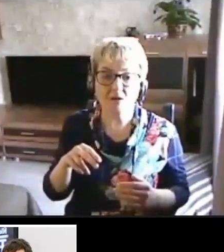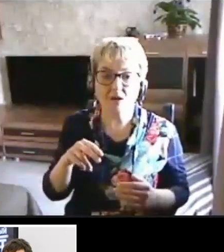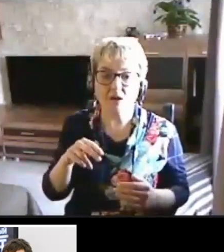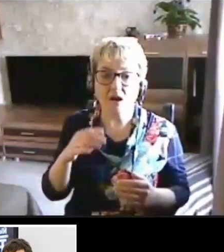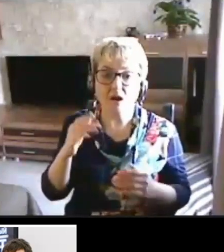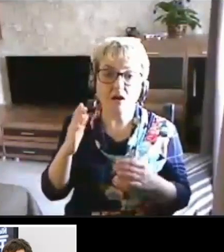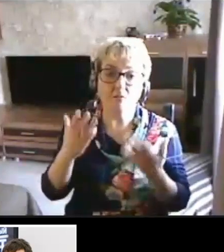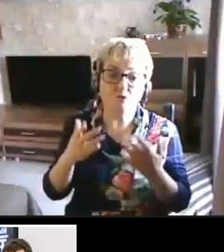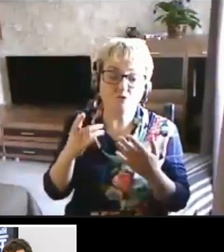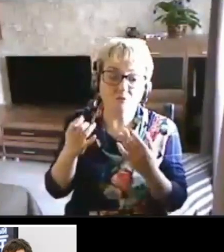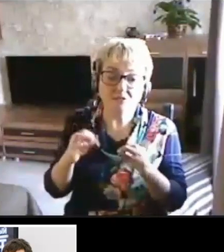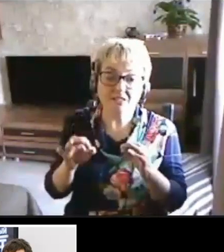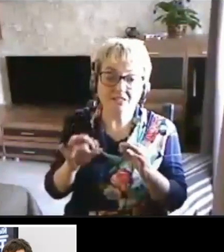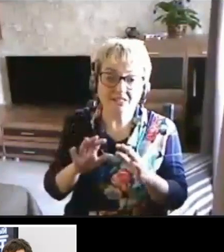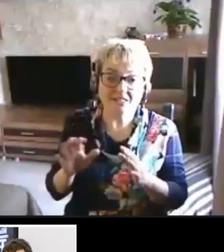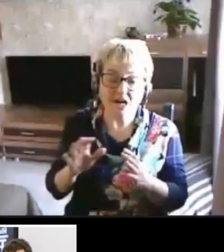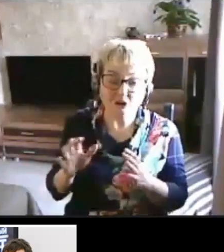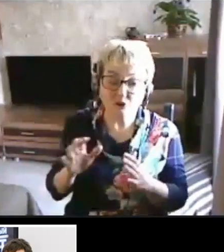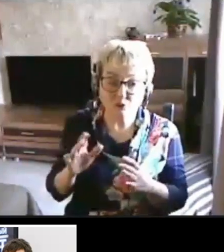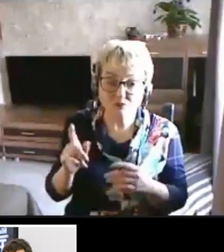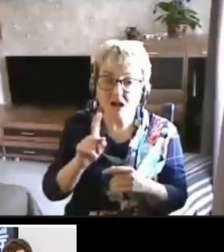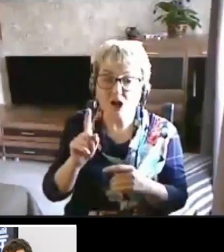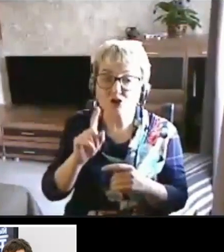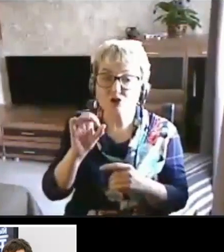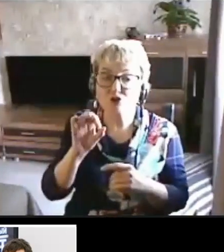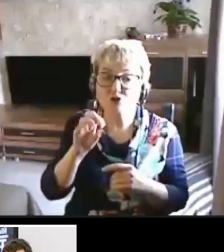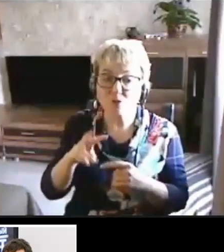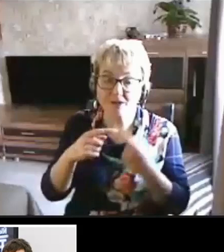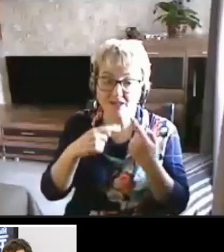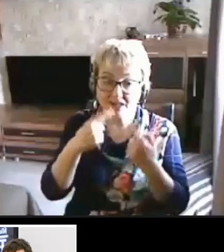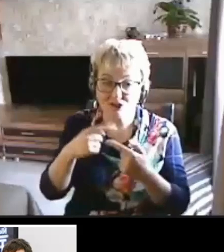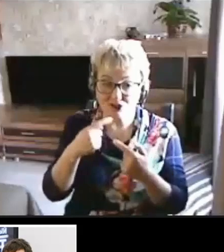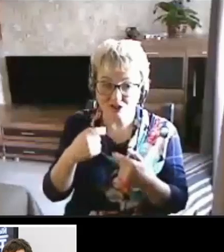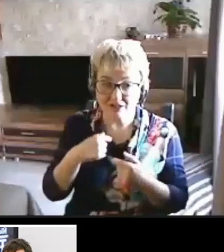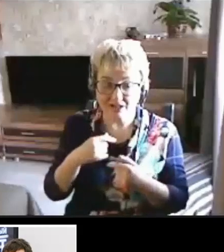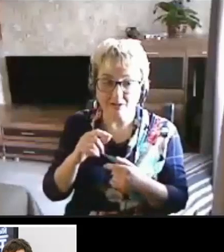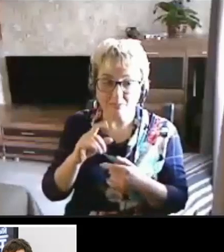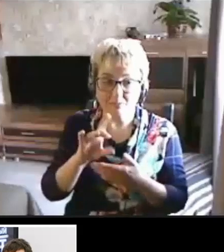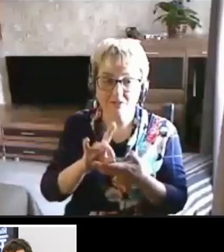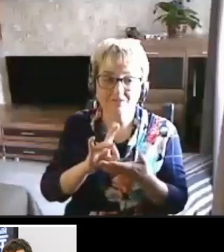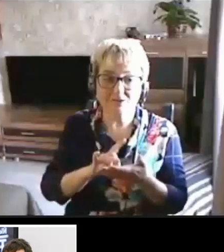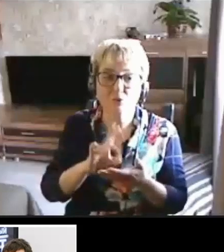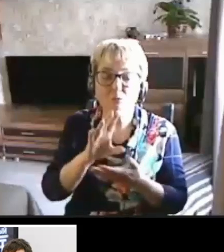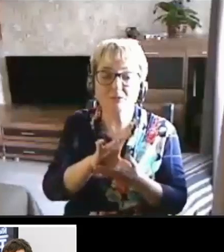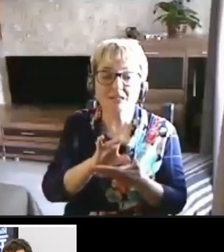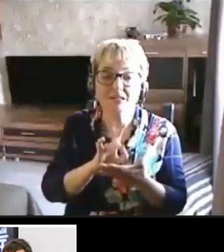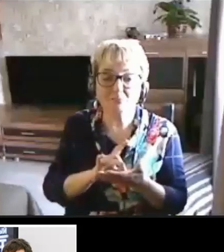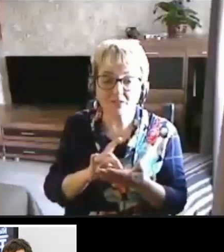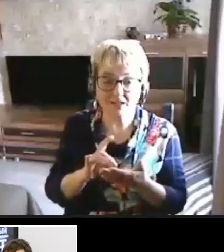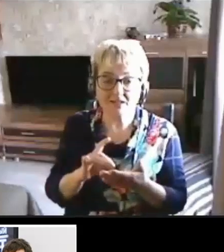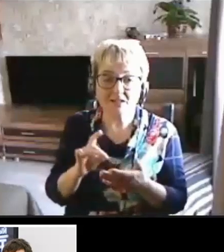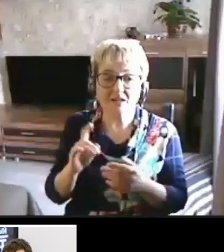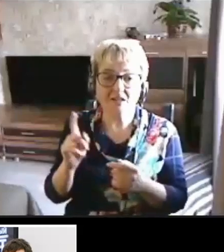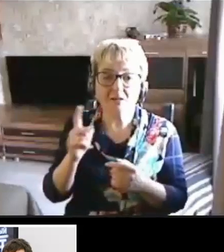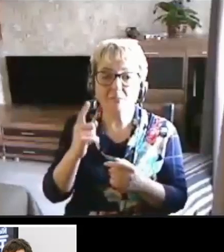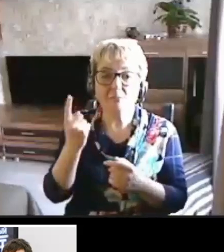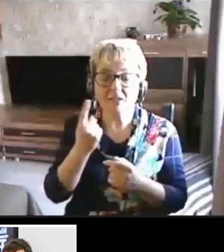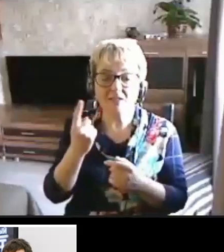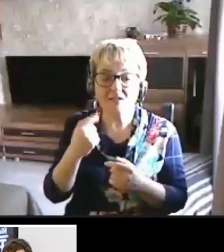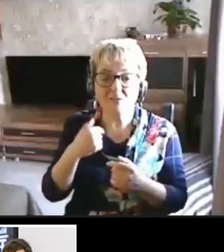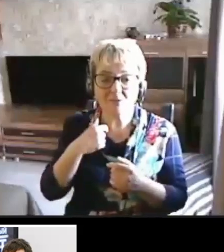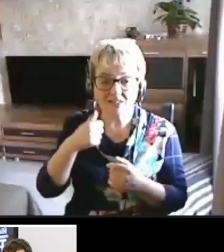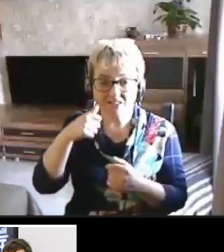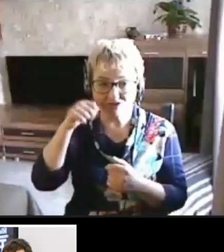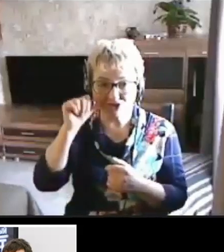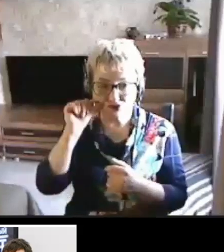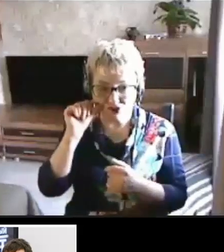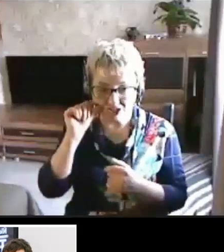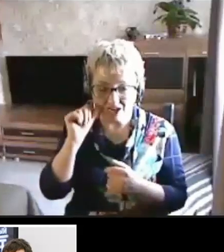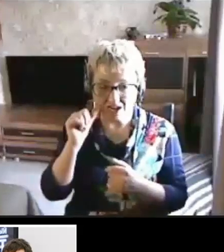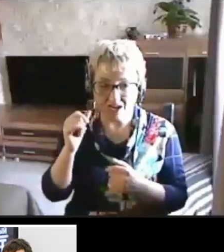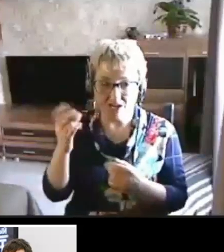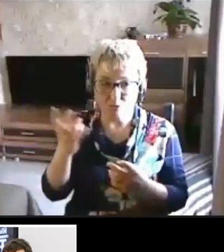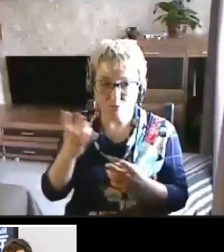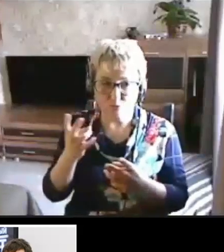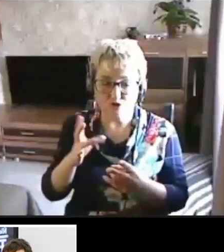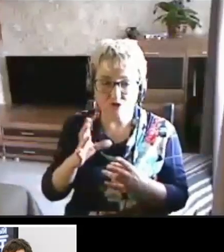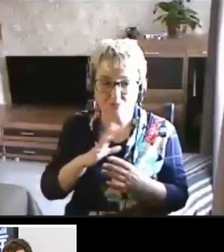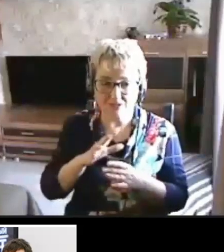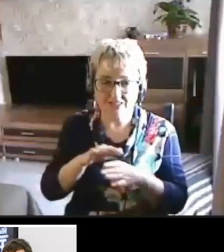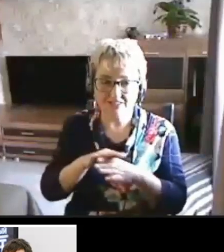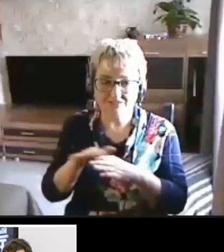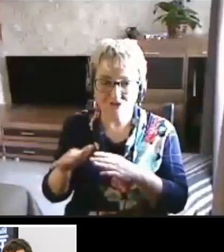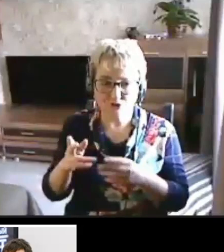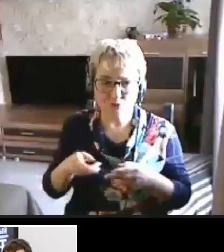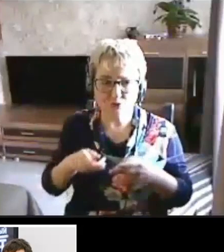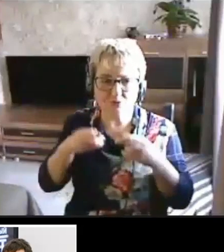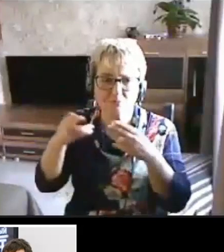недоступно, о чем речь. Приведу несколько примеров. Первое, мне вчера надо было совершить